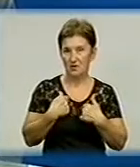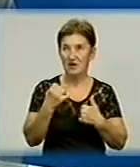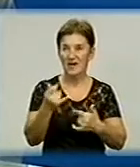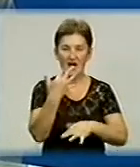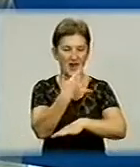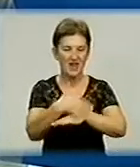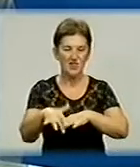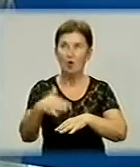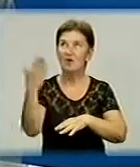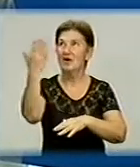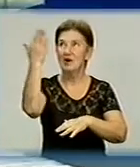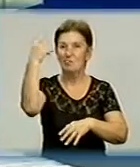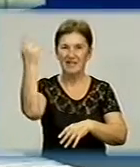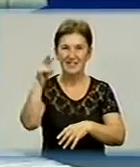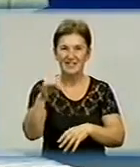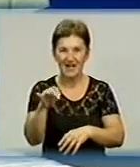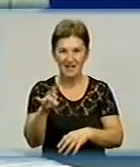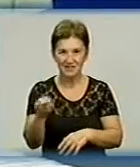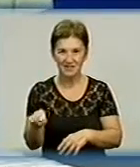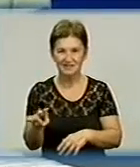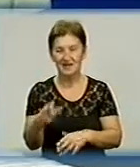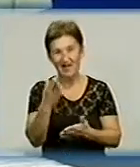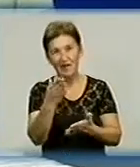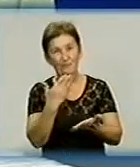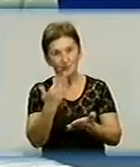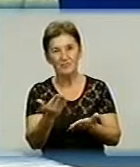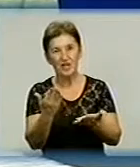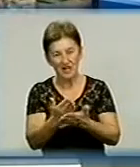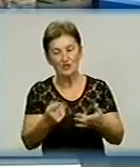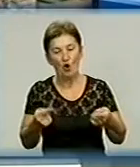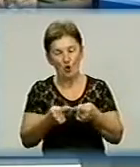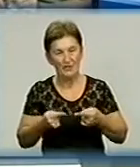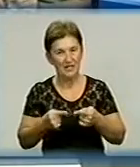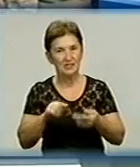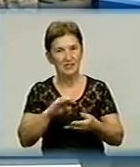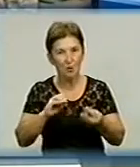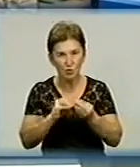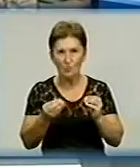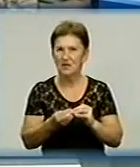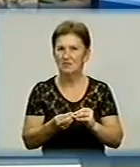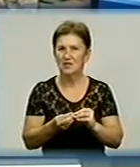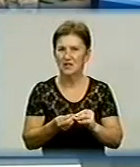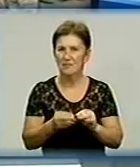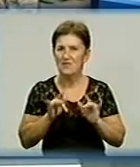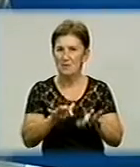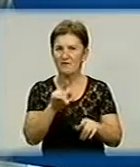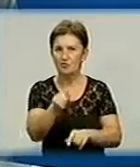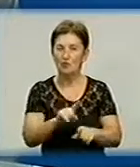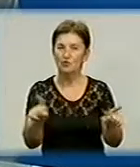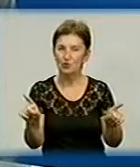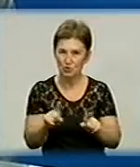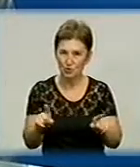якісь уявлення були. Все ж таки, до конкретних проблем. Чи є проблеми із захистом? Назвичайно важливі проблеми. Справа в тому, що